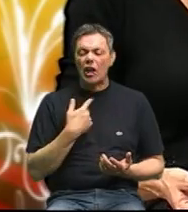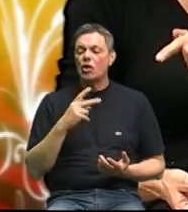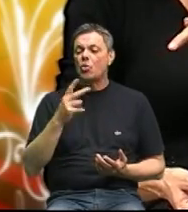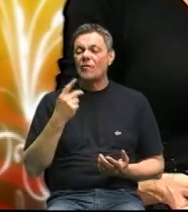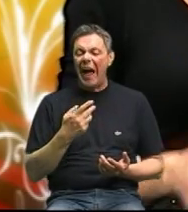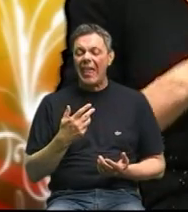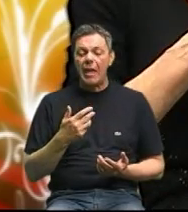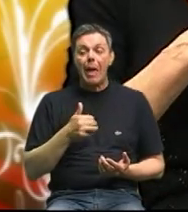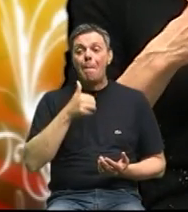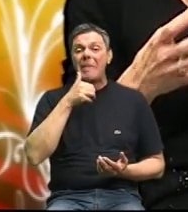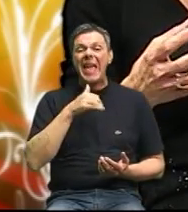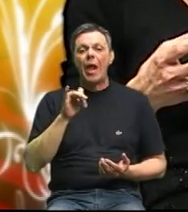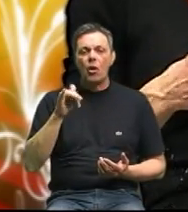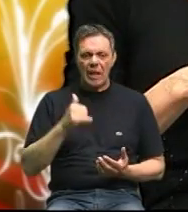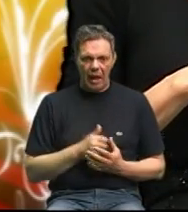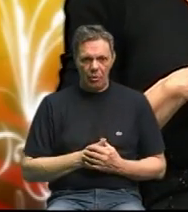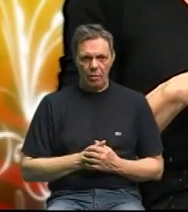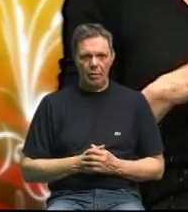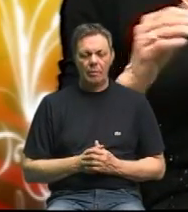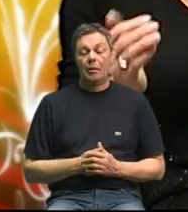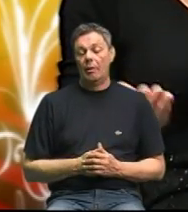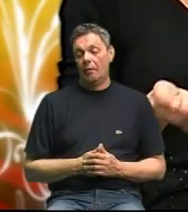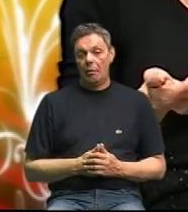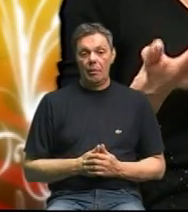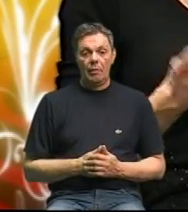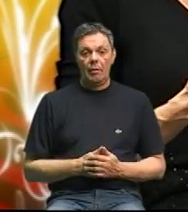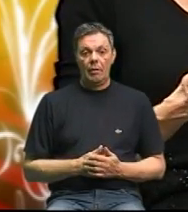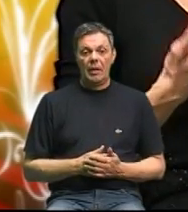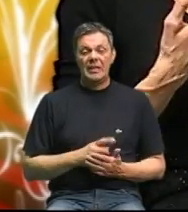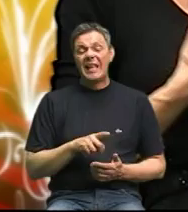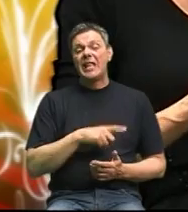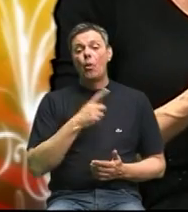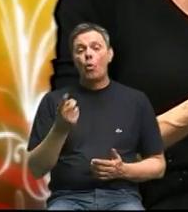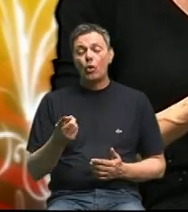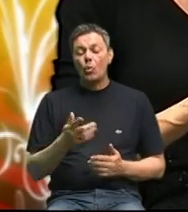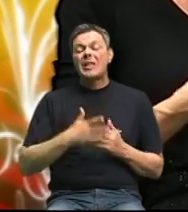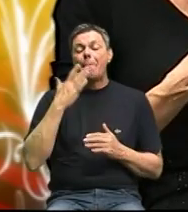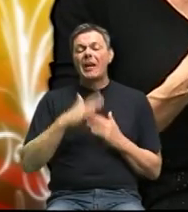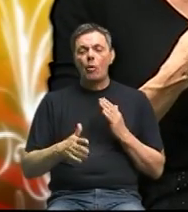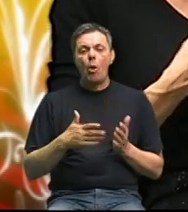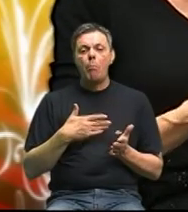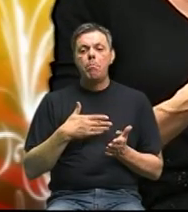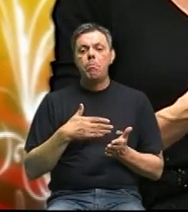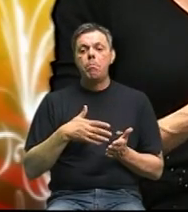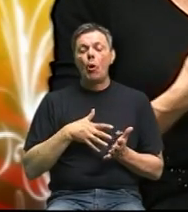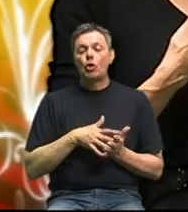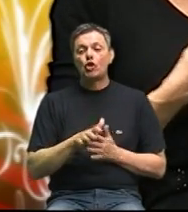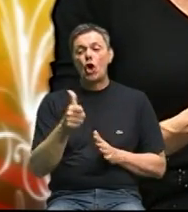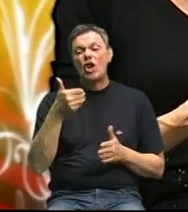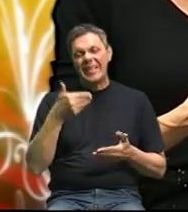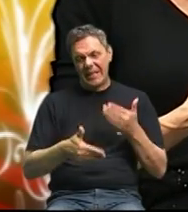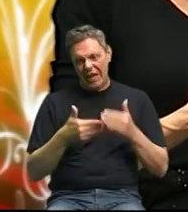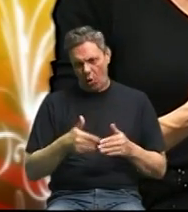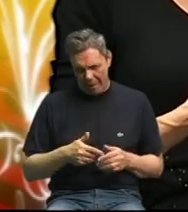zlato tada bilo go malo za cijelu godinu se potrošilo maksimalno 6 kg u